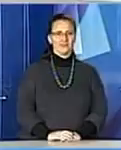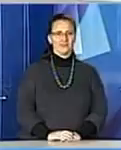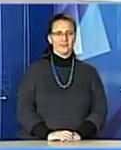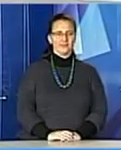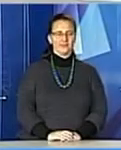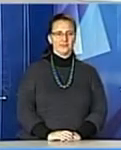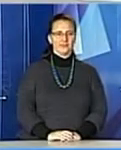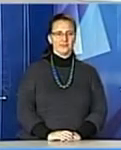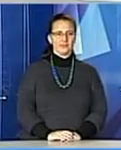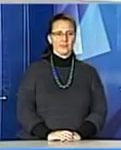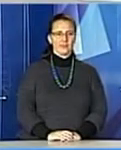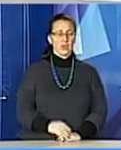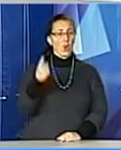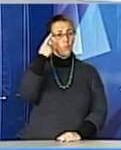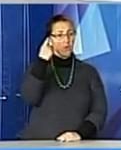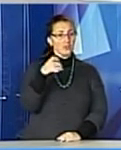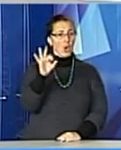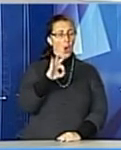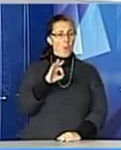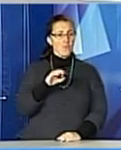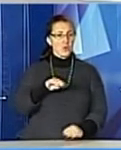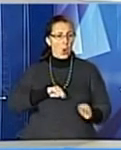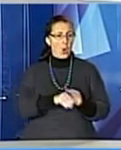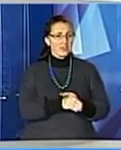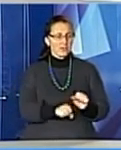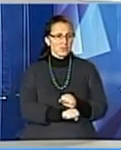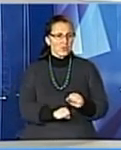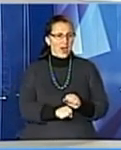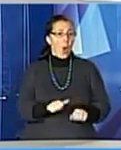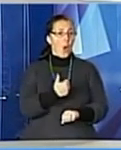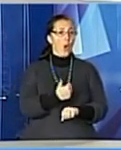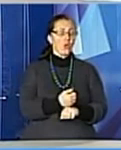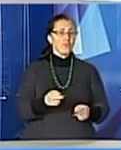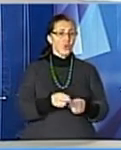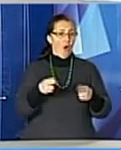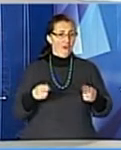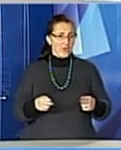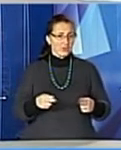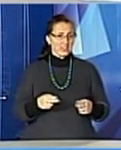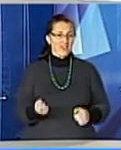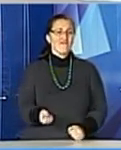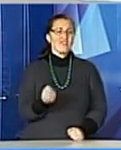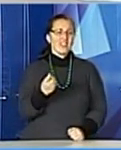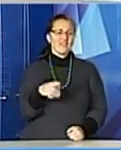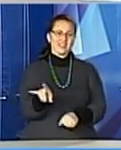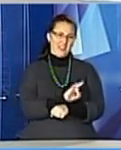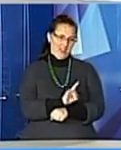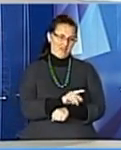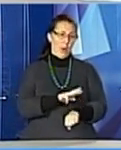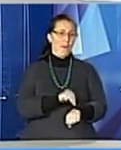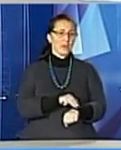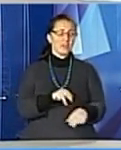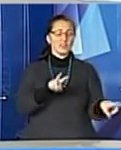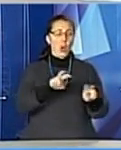Музика Повідомлення про замінування головного залізничного вокзалу у Львові виявилося неправдивим. Правоохоронці